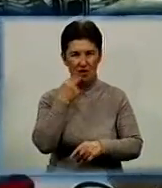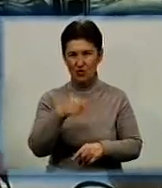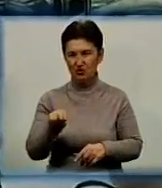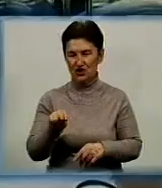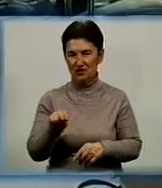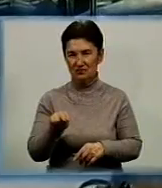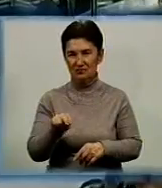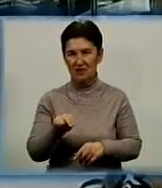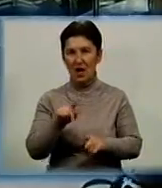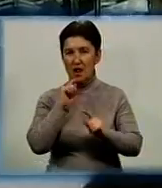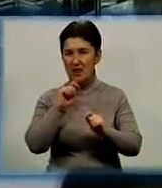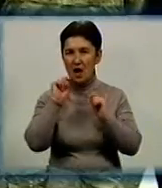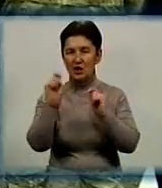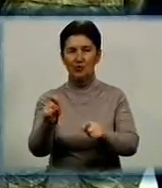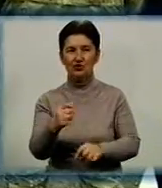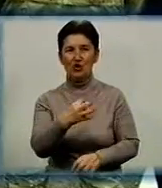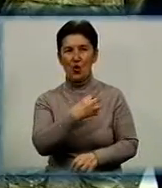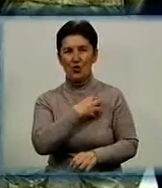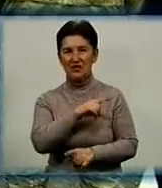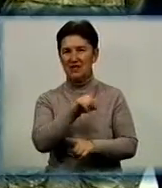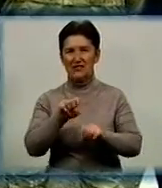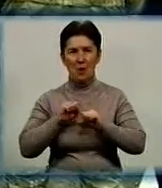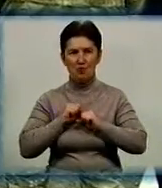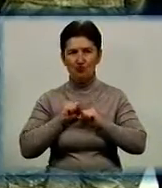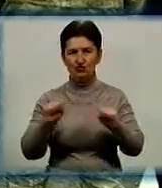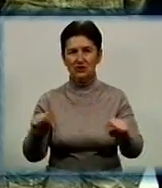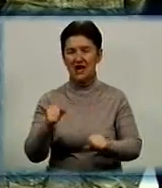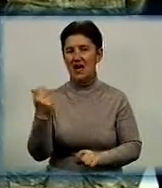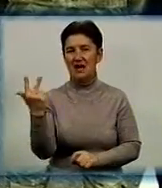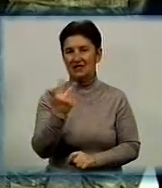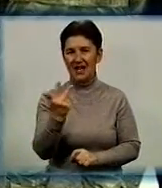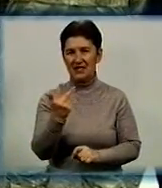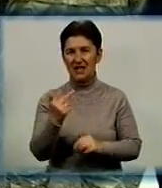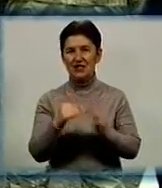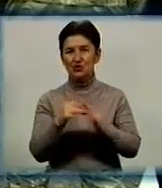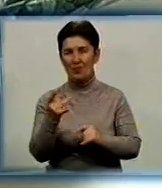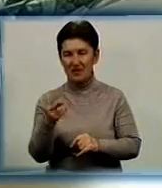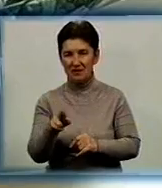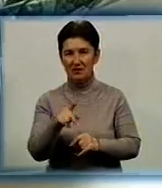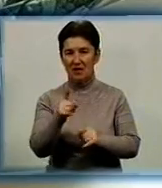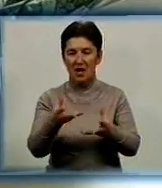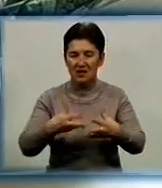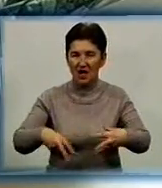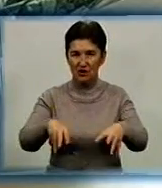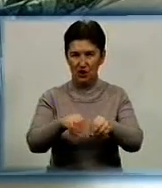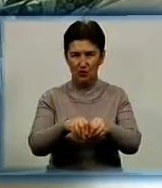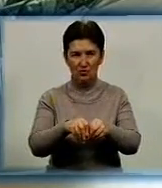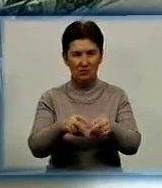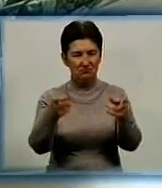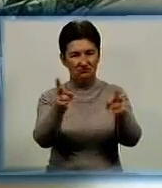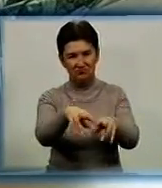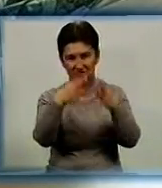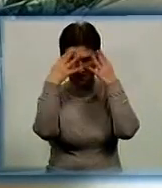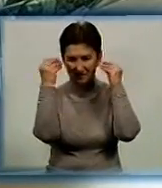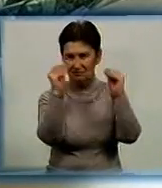Гаркавенка посмертно нагороджено орденом за мужність третього ступеня. Бойові ж товариші кажуть, родину загиблого в біді не залишать. І